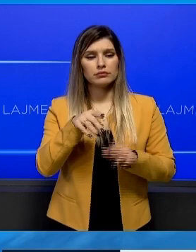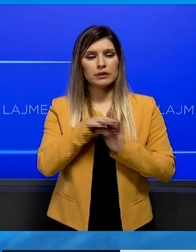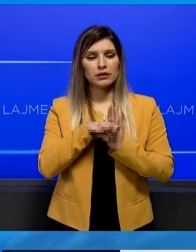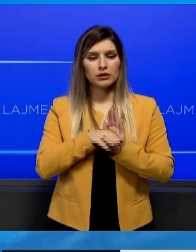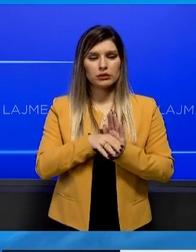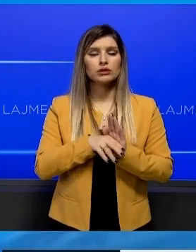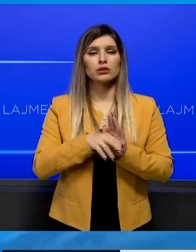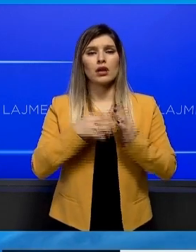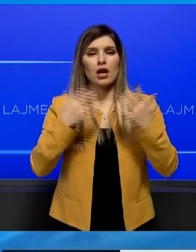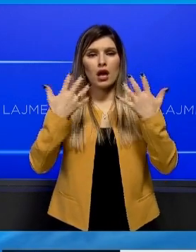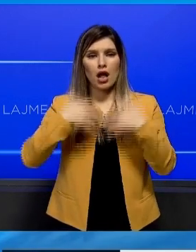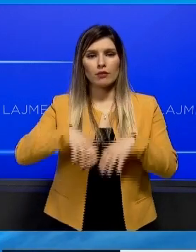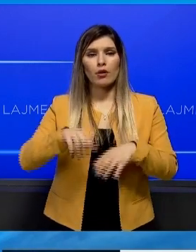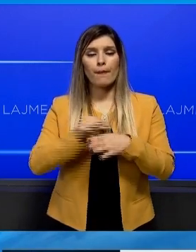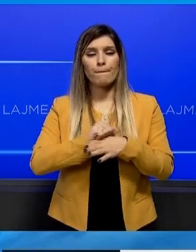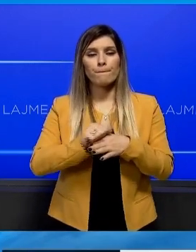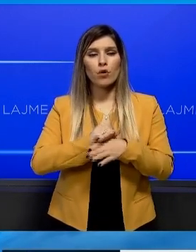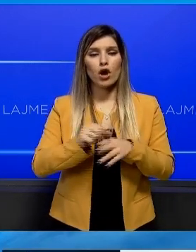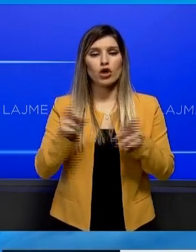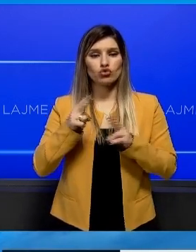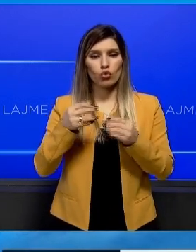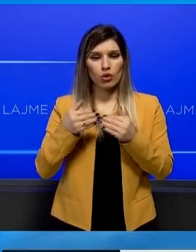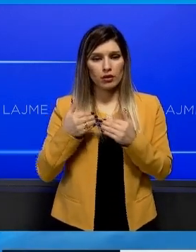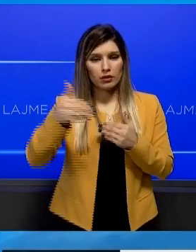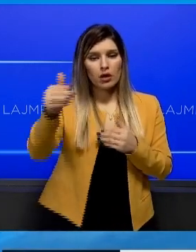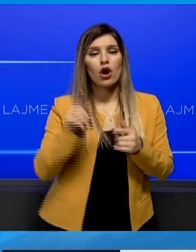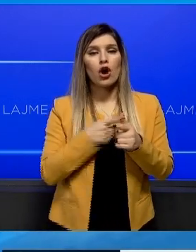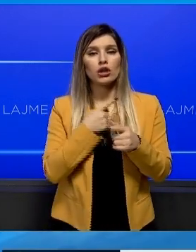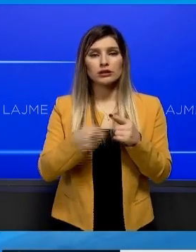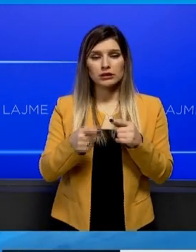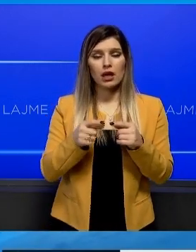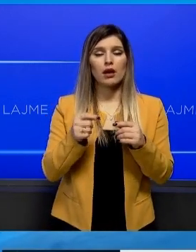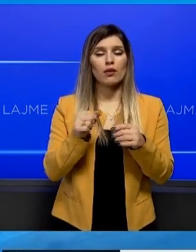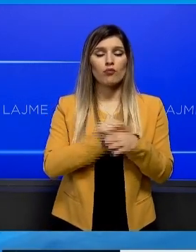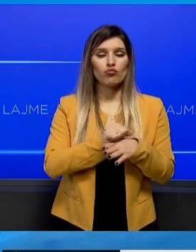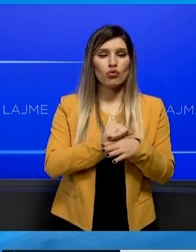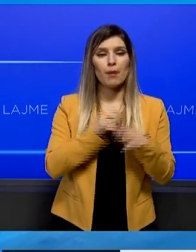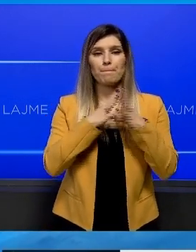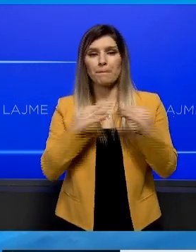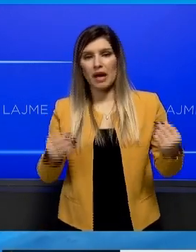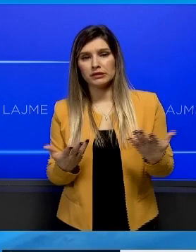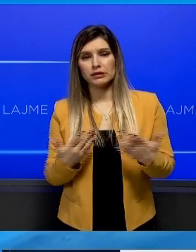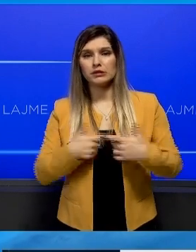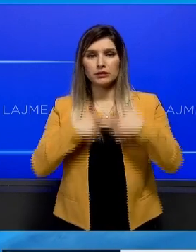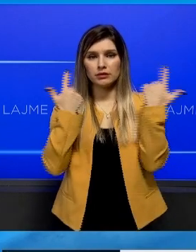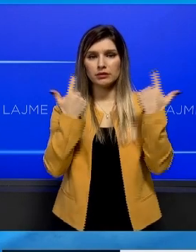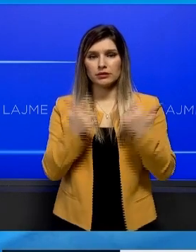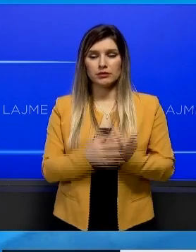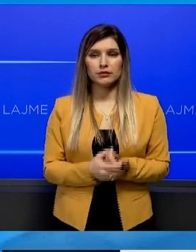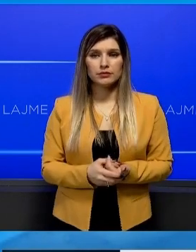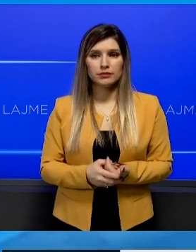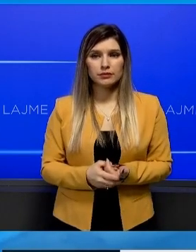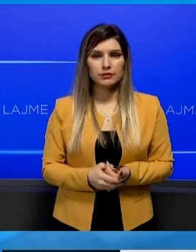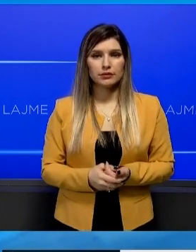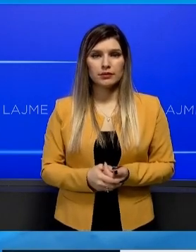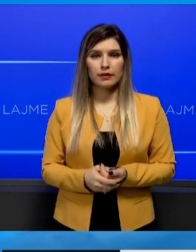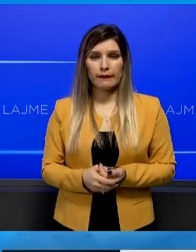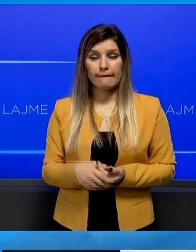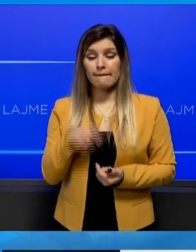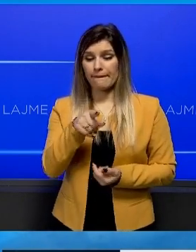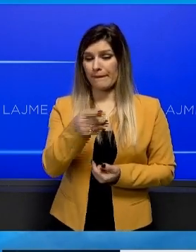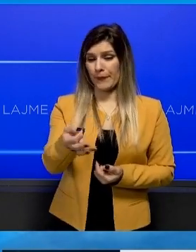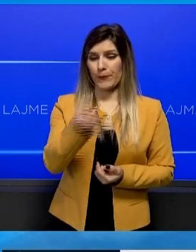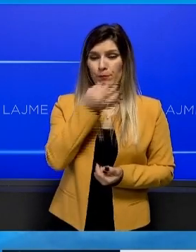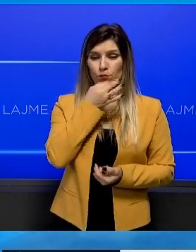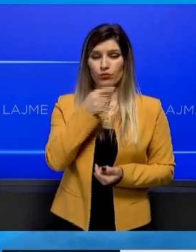me faturën e muajit shkërt, ose me faturën e muajit mars. Dërshështë saj përket pyytis suaj,